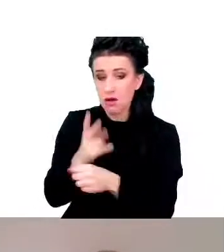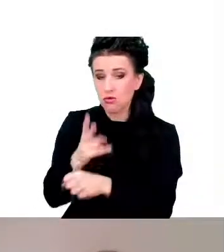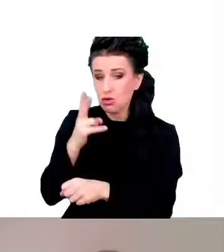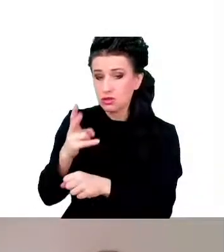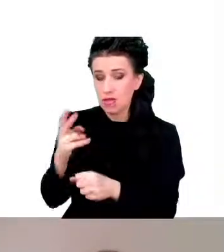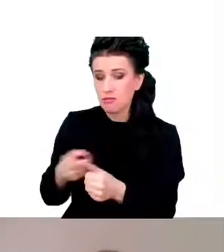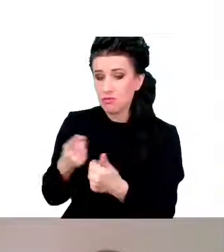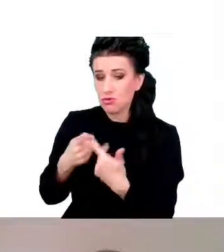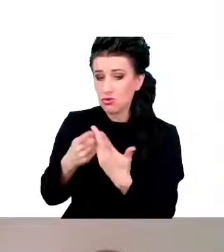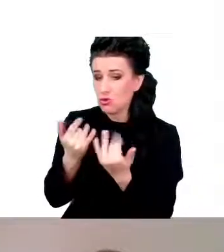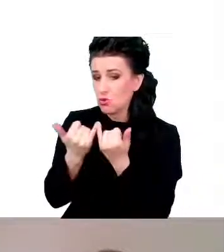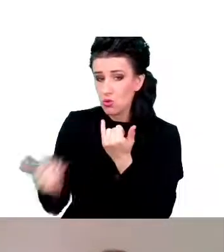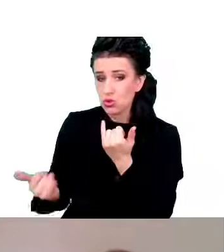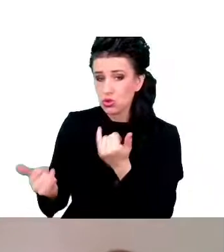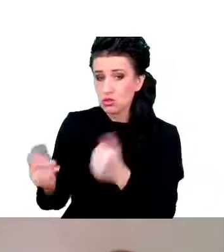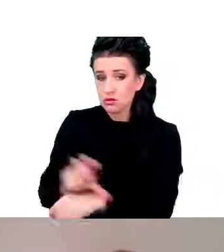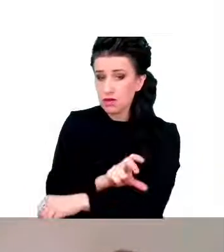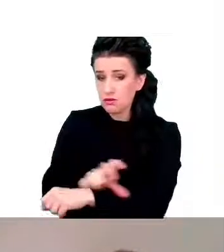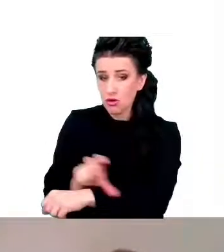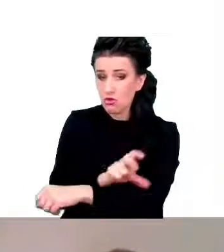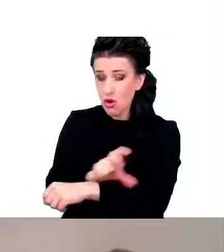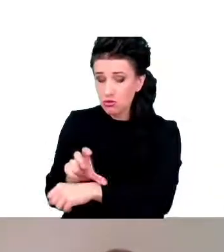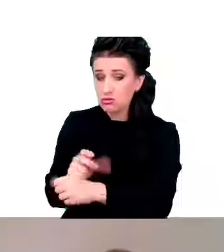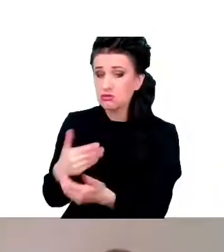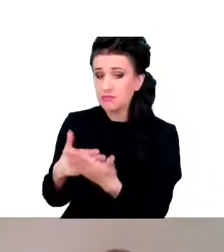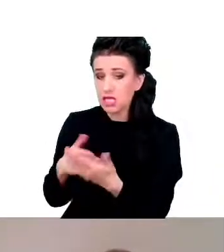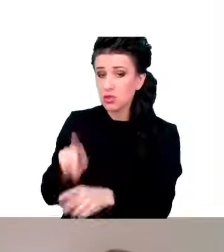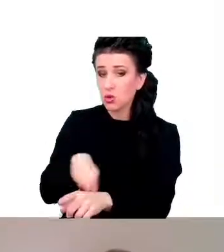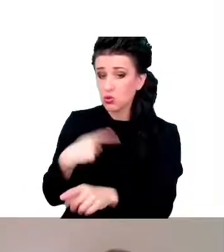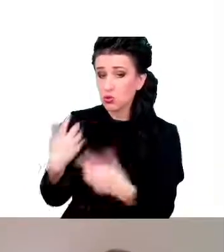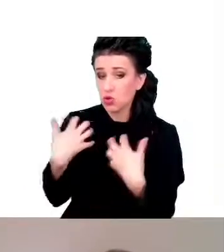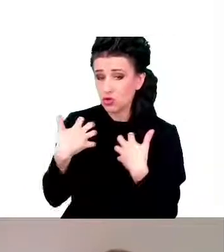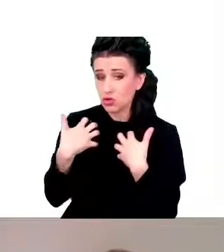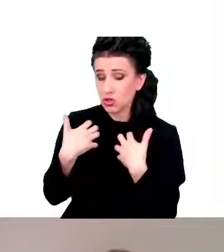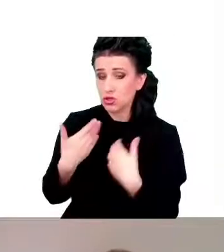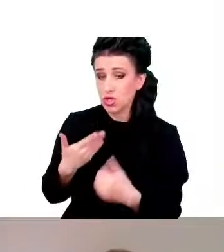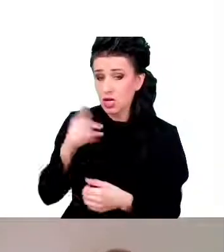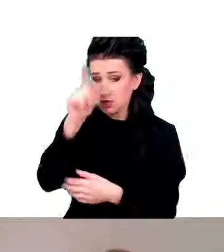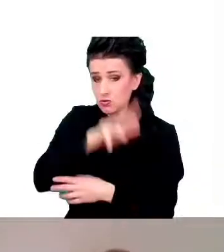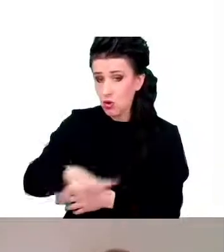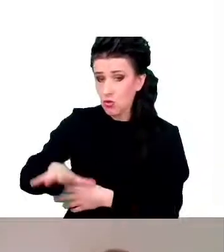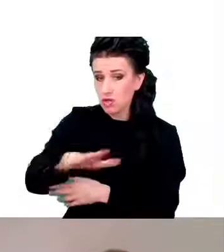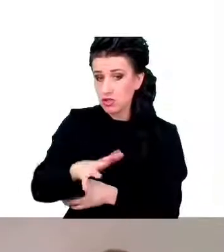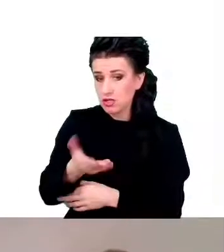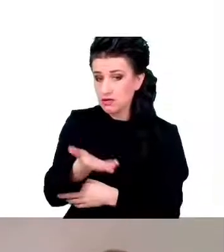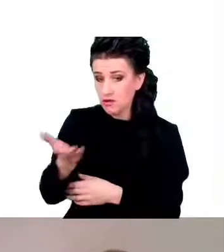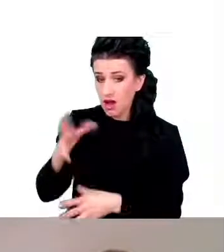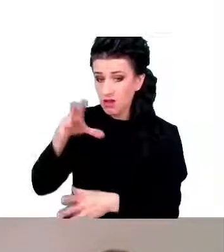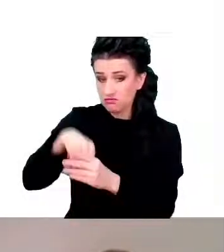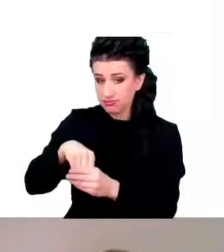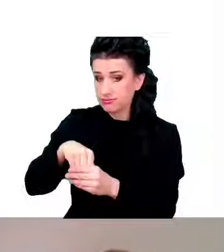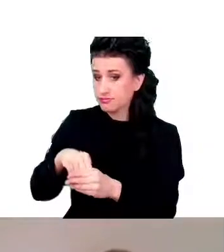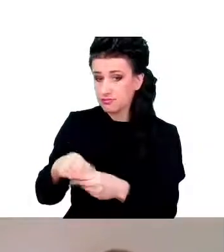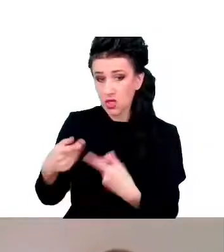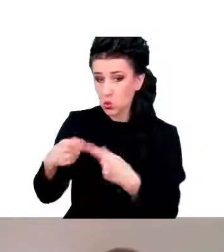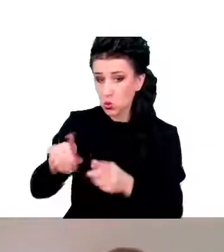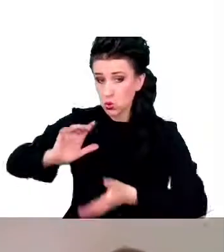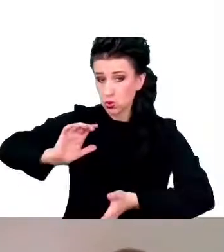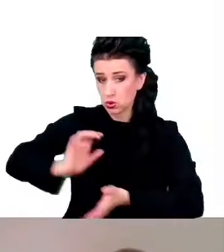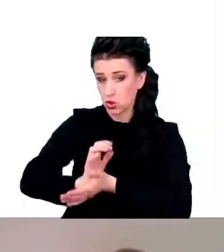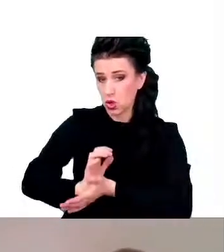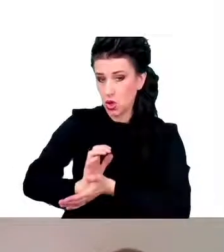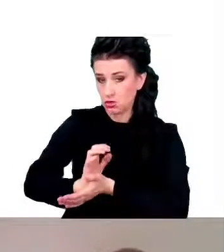tych zdobyczy technologii i długość życia, spodziewana długość życia jest tam znacznie mniejsza. Ale